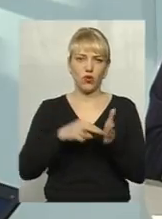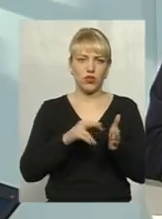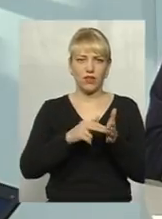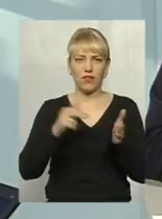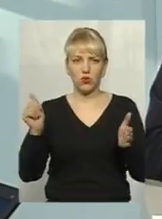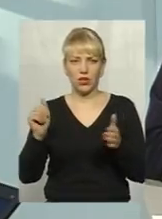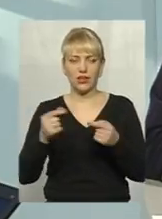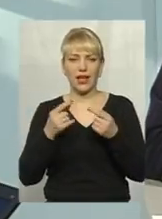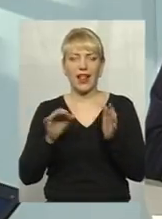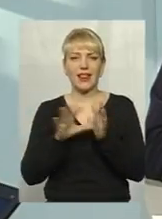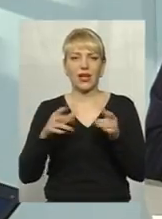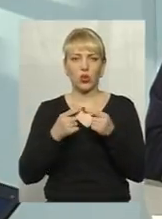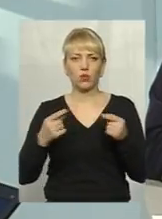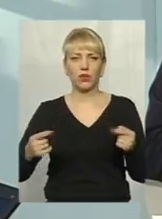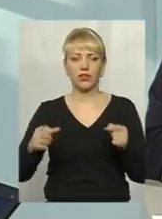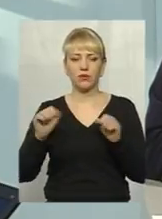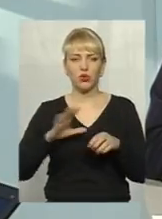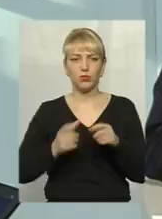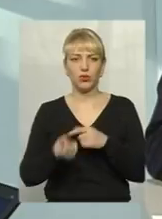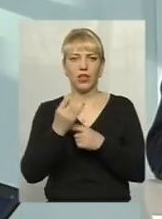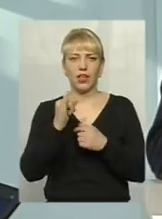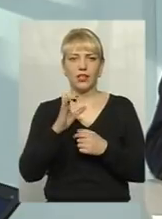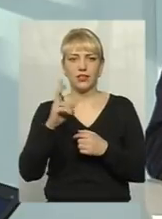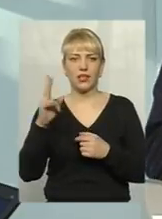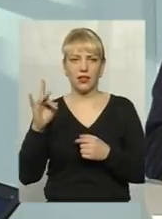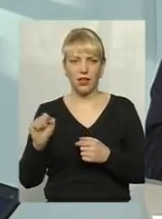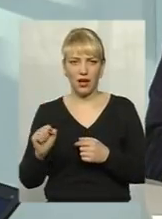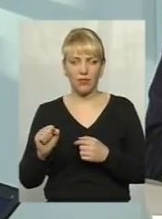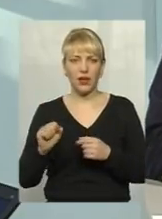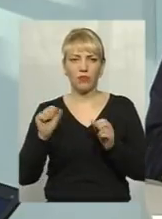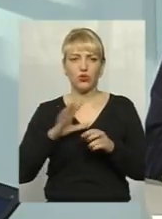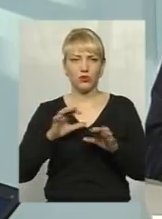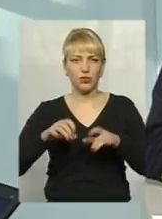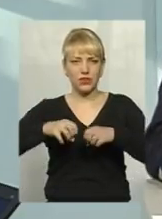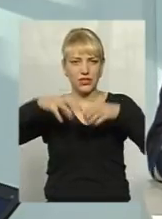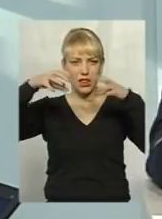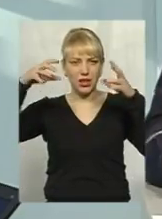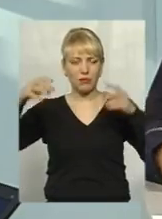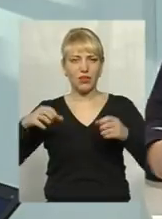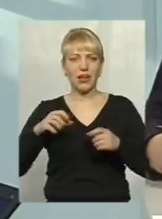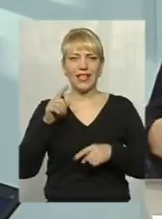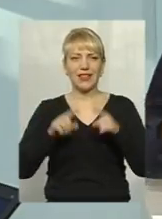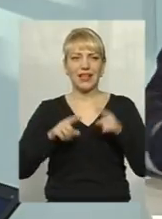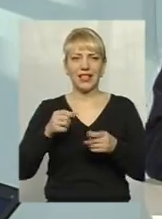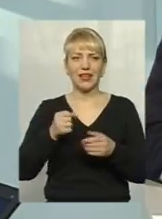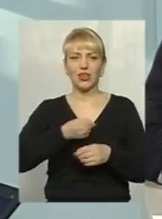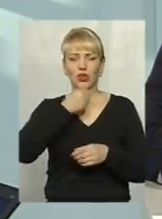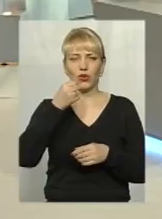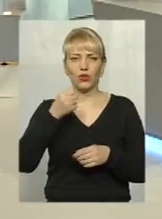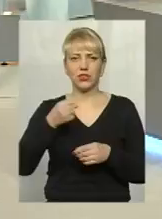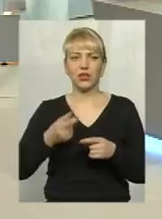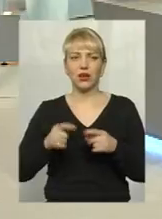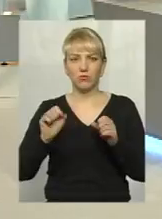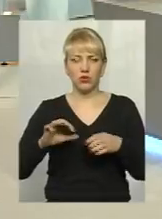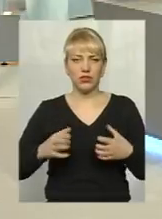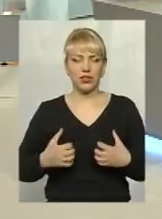Тому що може бути так само іскра, може бути винутнє задимлення. Навіть те, яке дорослий, може на ранній стадії повасити, дитина може